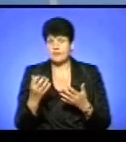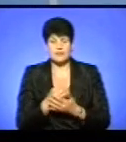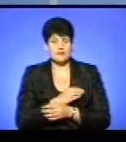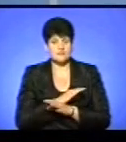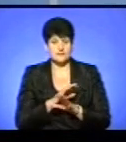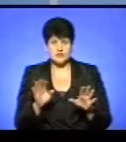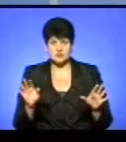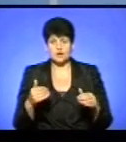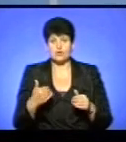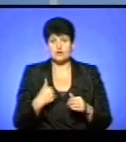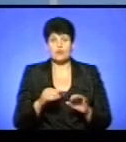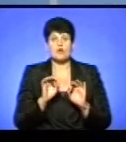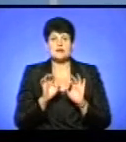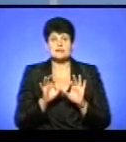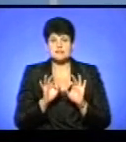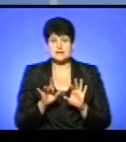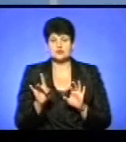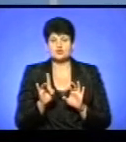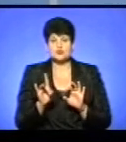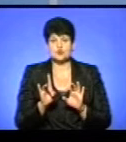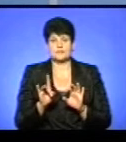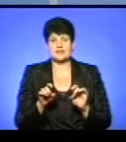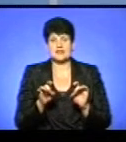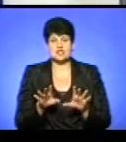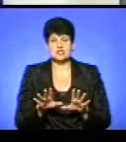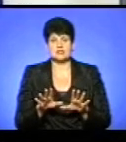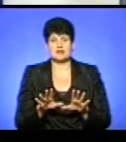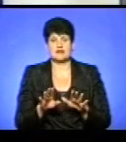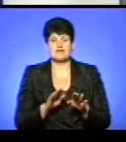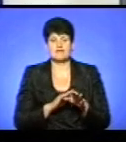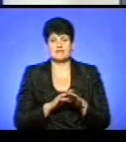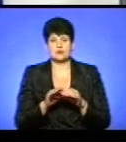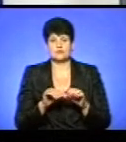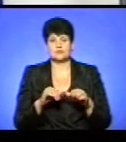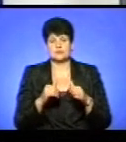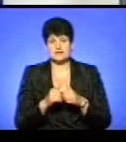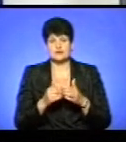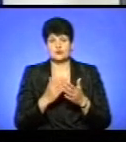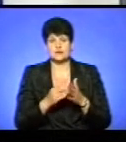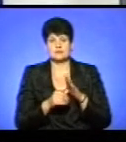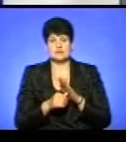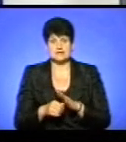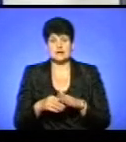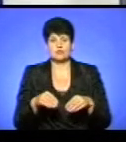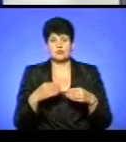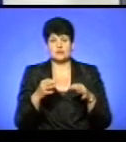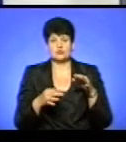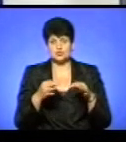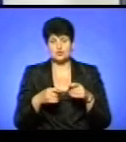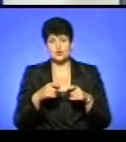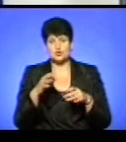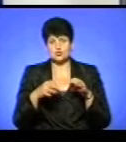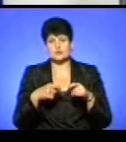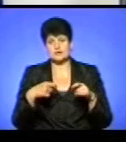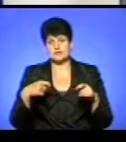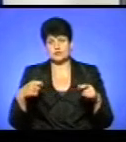хотів пояснити, що рішення виконкому дискримінаційного характеру я подав до суду, суди тривають по сьогоднішній